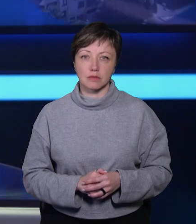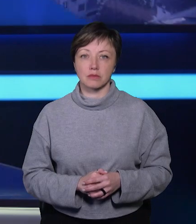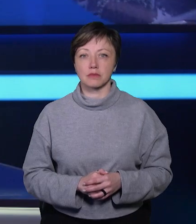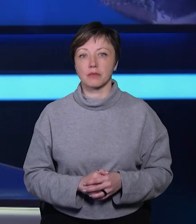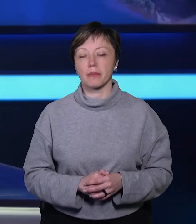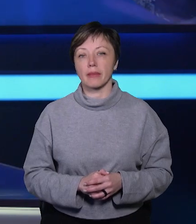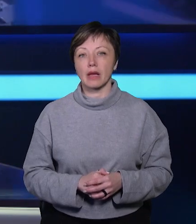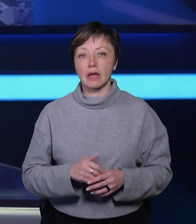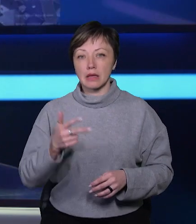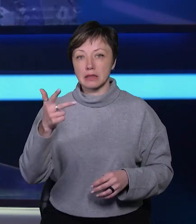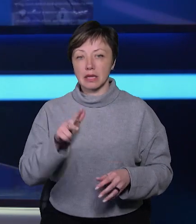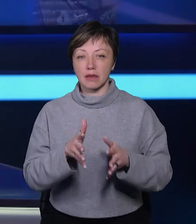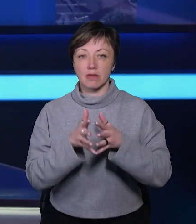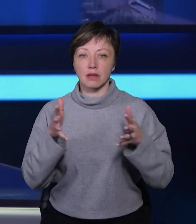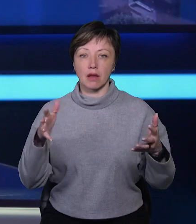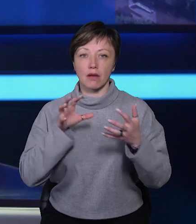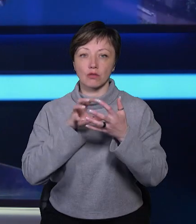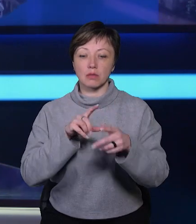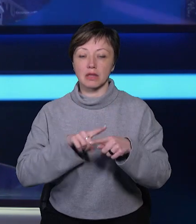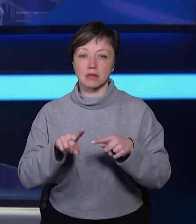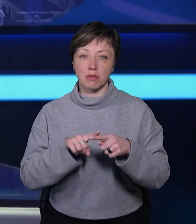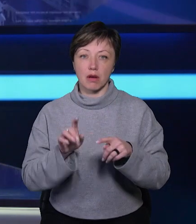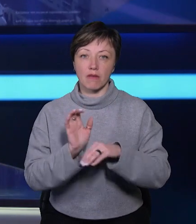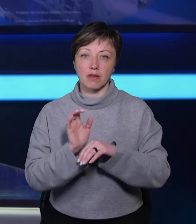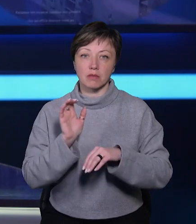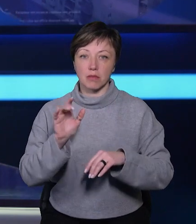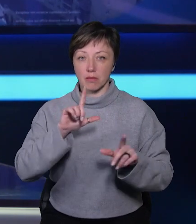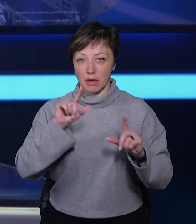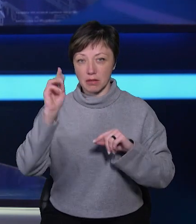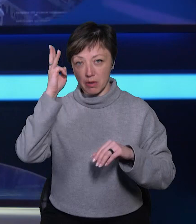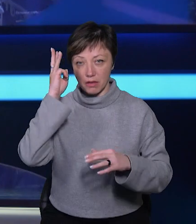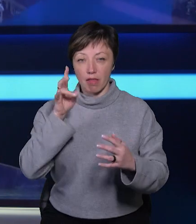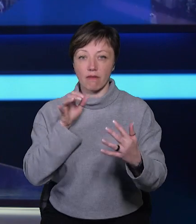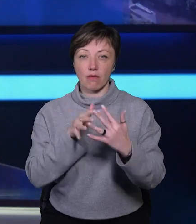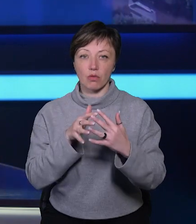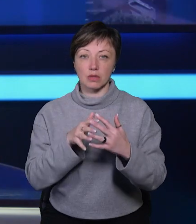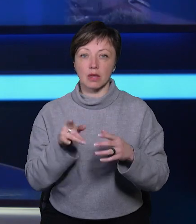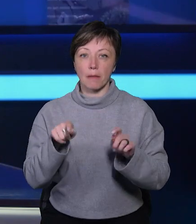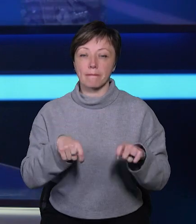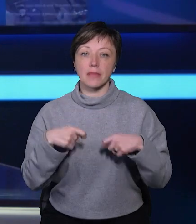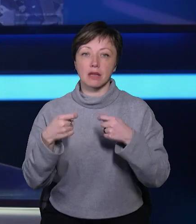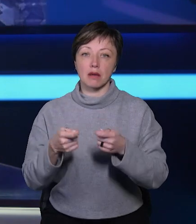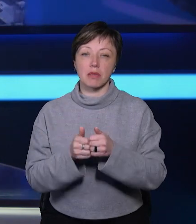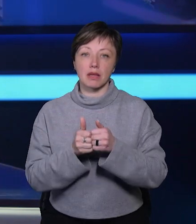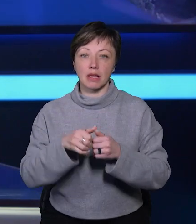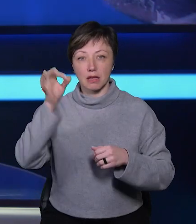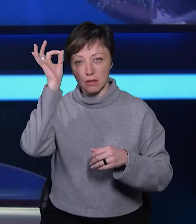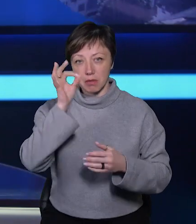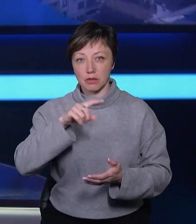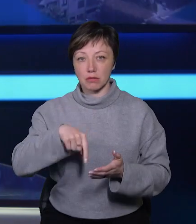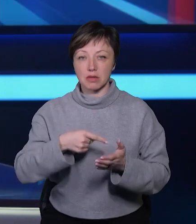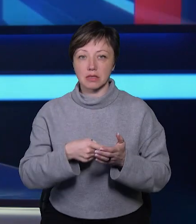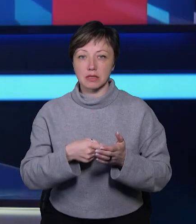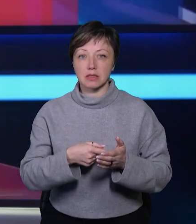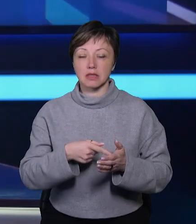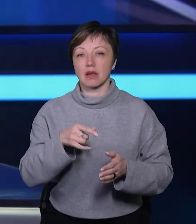Три великогабаритні автобуси незабаром відправляться з Хмельницького на фронт. Їх передали партнери з німецького міста